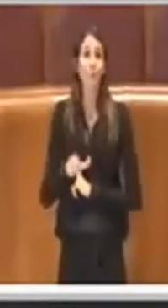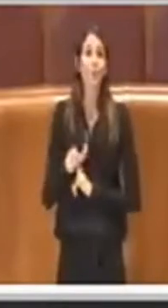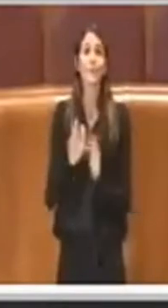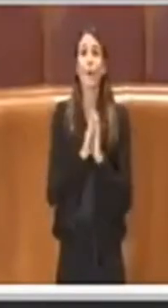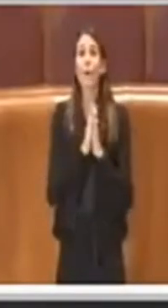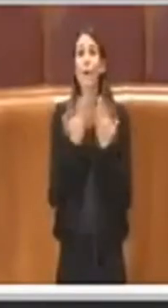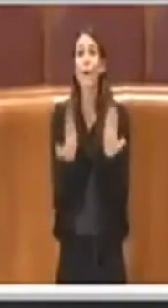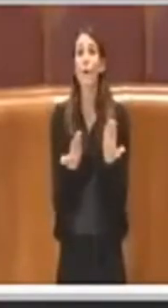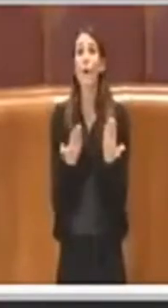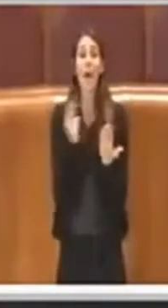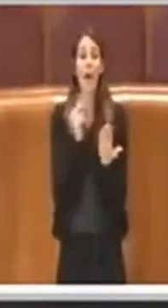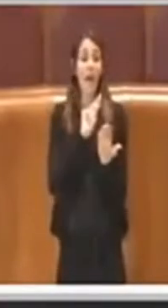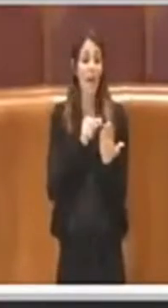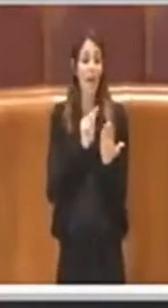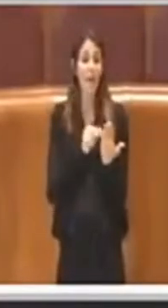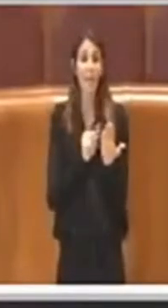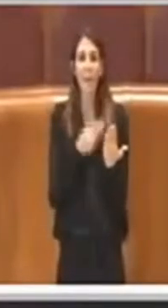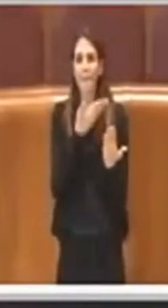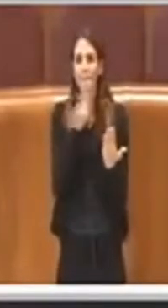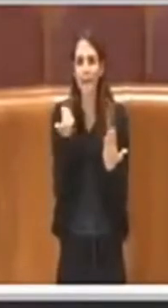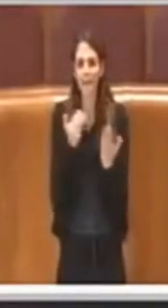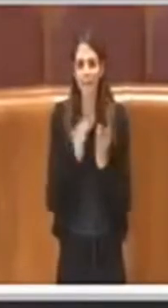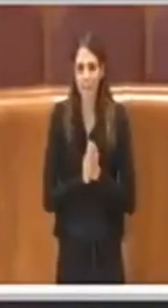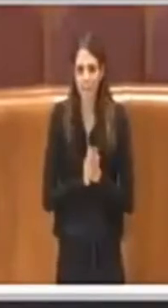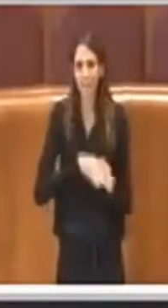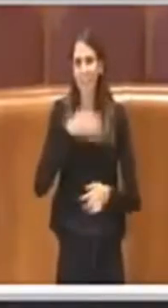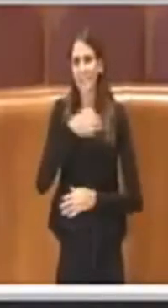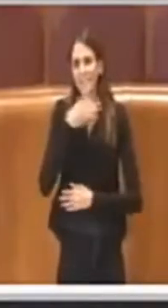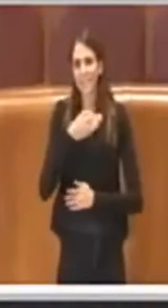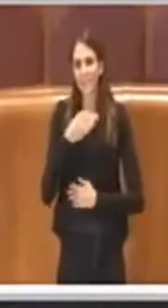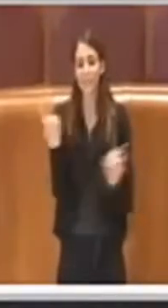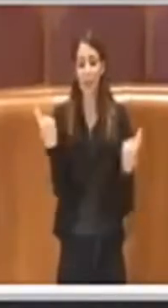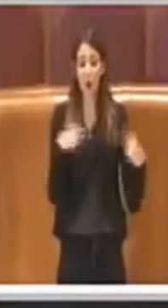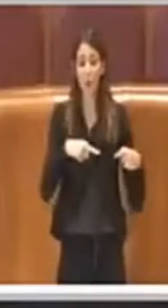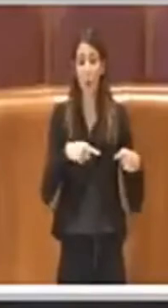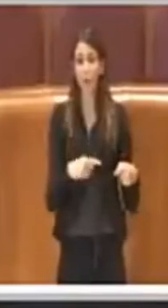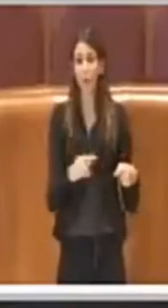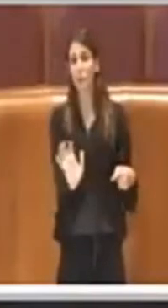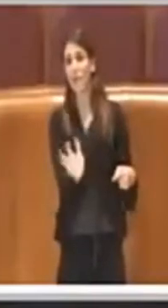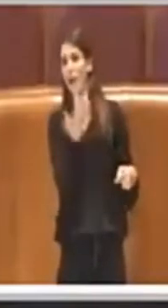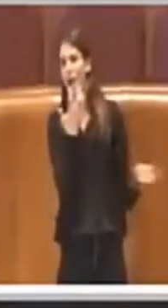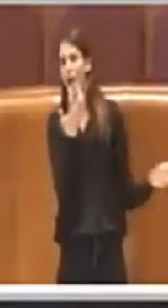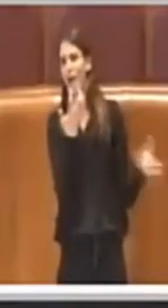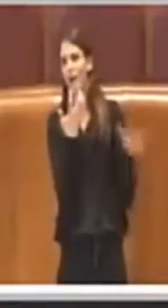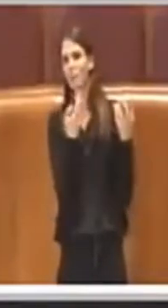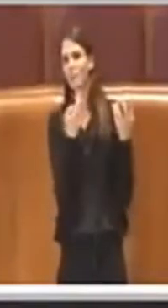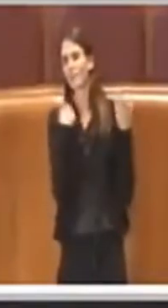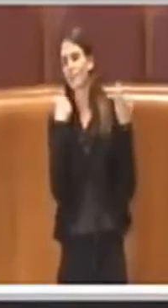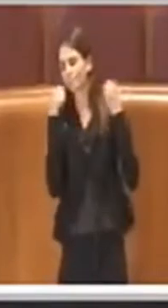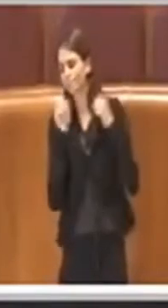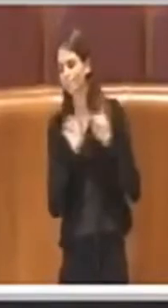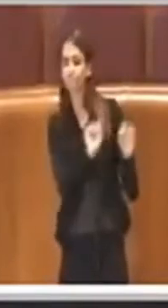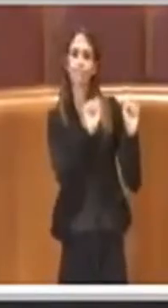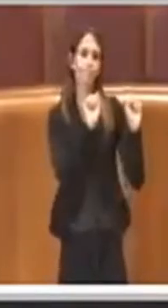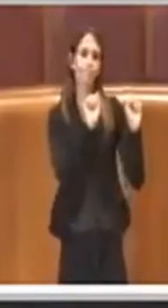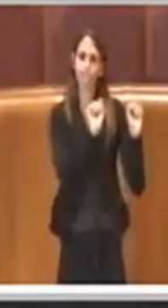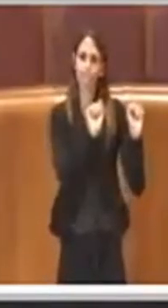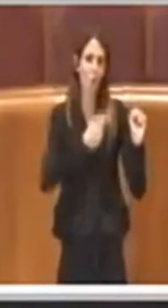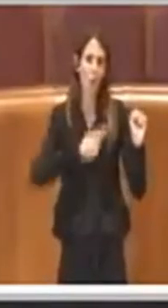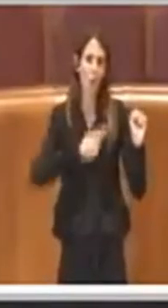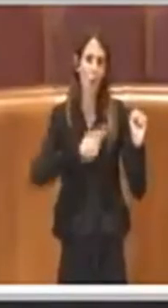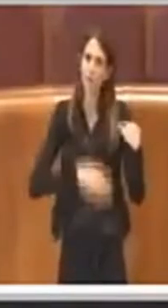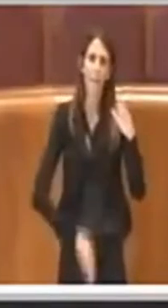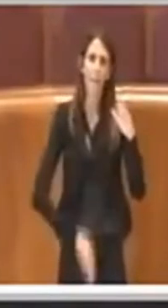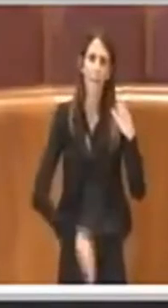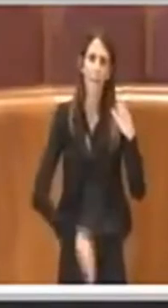anche questa accusa delle opposizioni io la rispedisco totalmente ammettente perché noi siamo partiti da